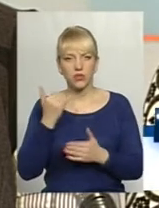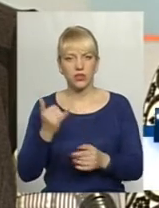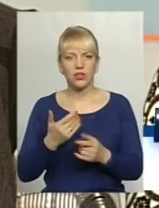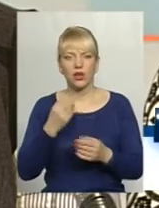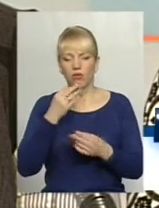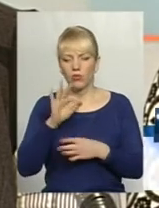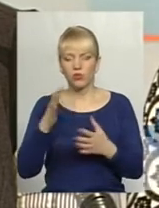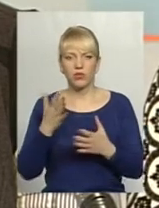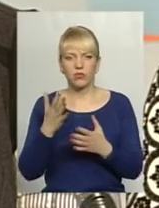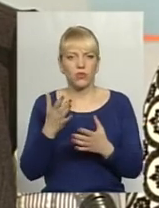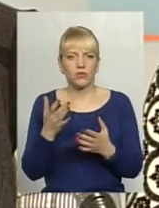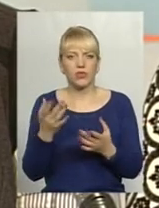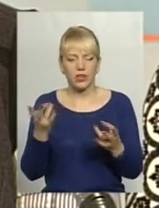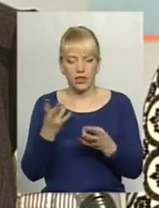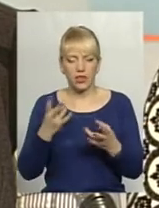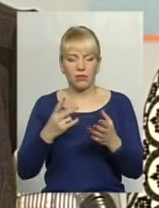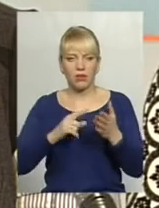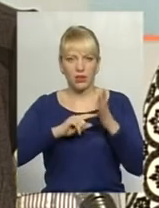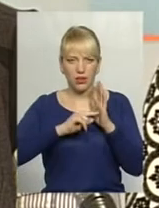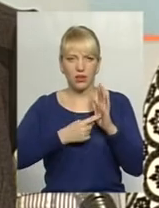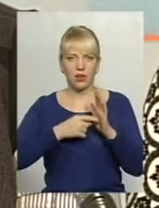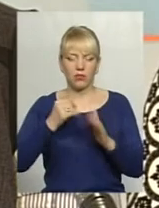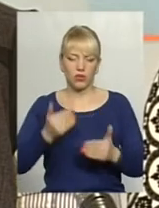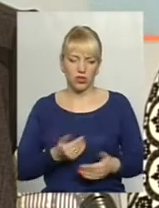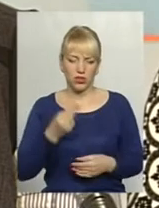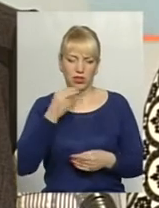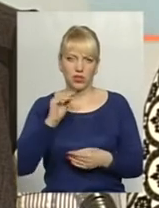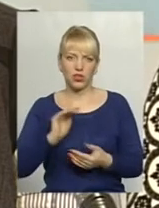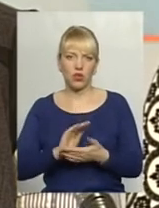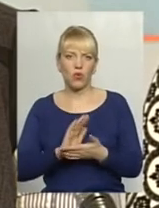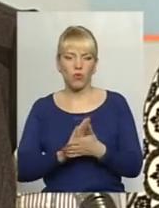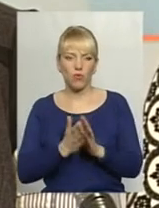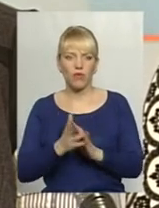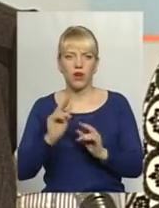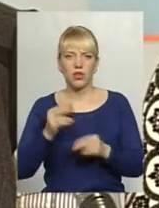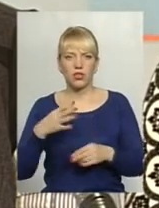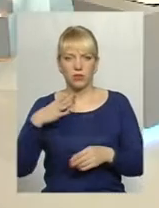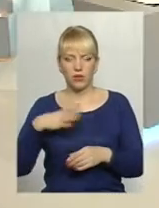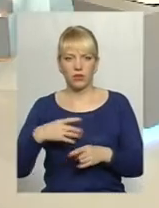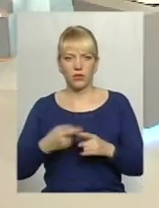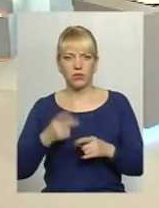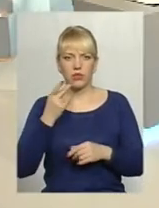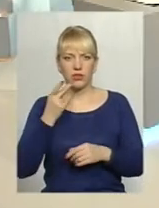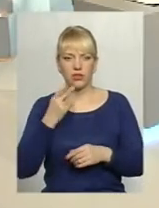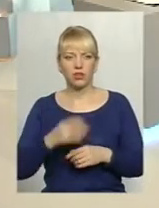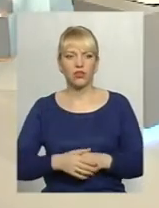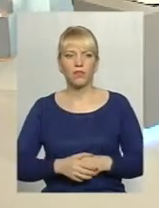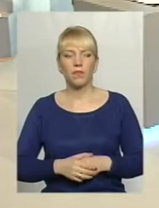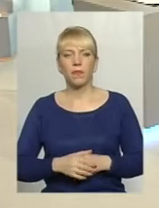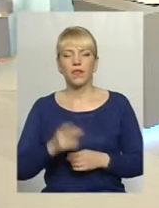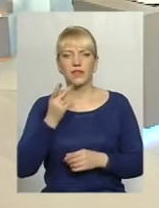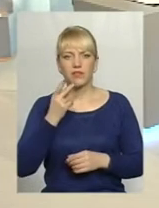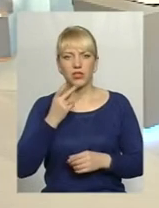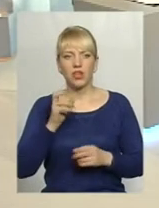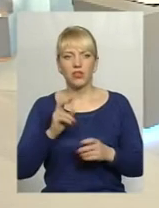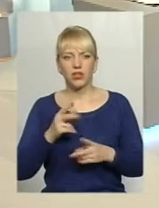краще поставити крапку і жити в кращих умовах, ніж потерпати від цього постійно. Дякую. Ну, звичайно, вже